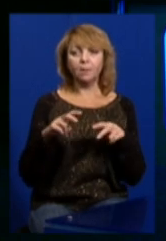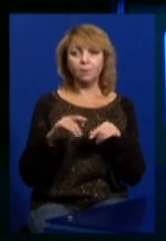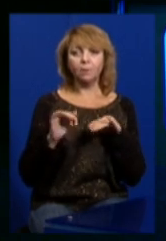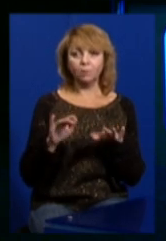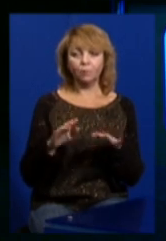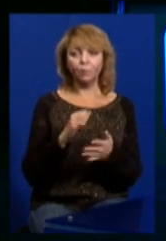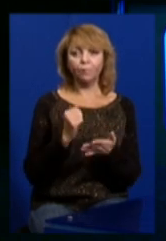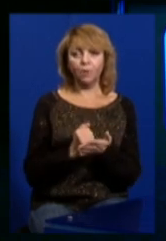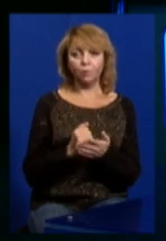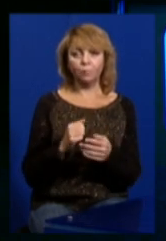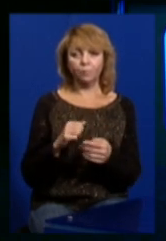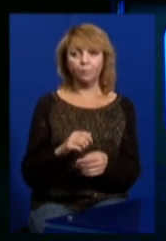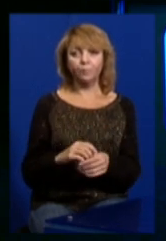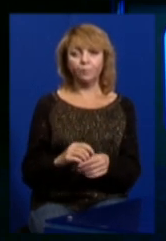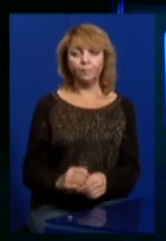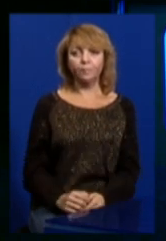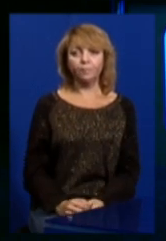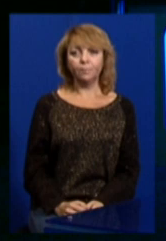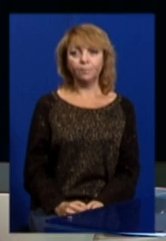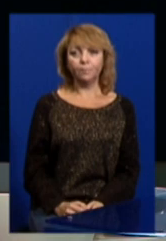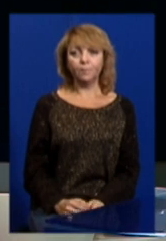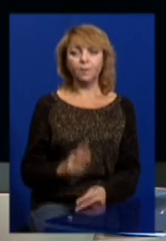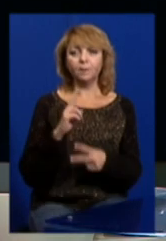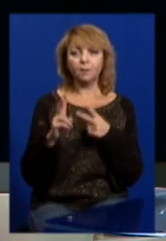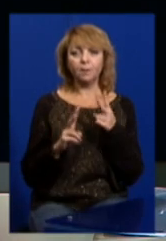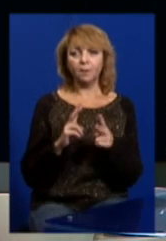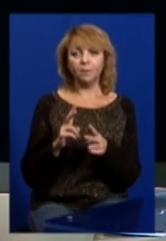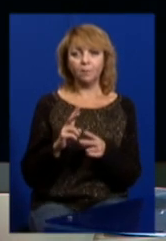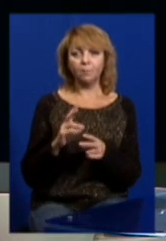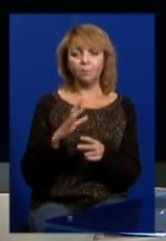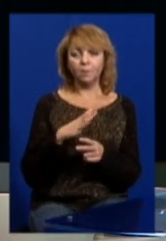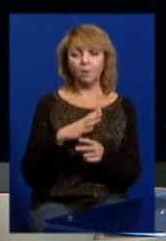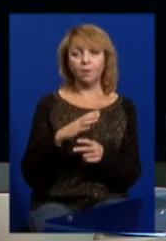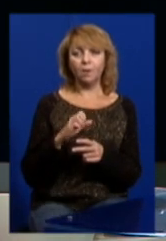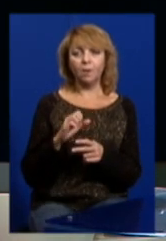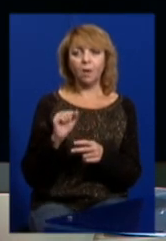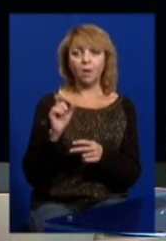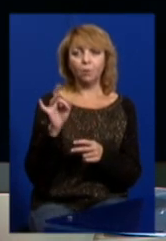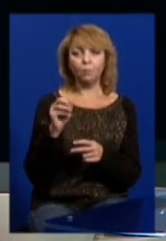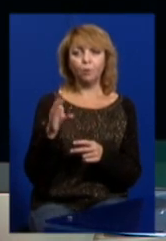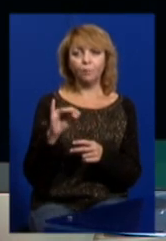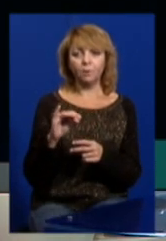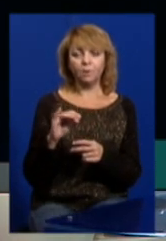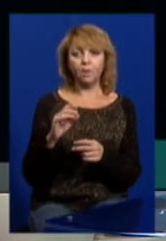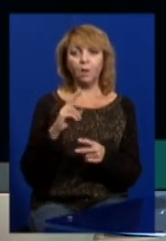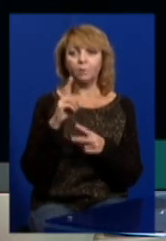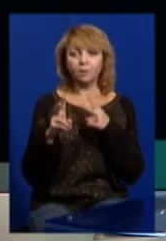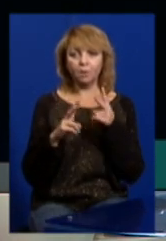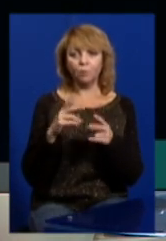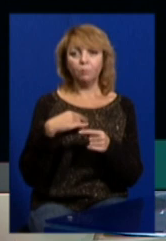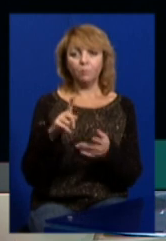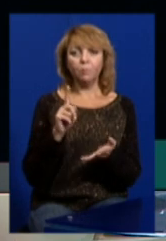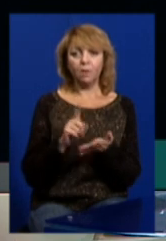Ухвалу постановлювали, розглядали скаргу. Скарги аргументовані були. Апеляційну скаргу ми